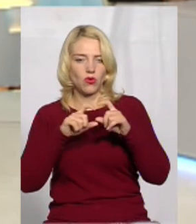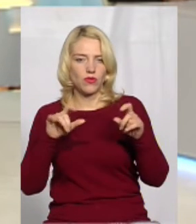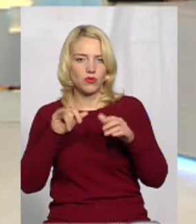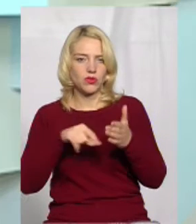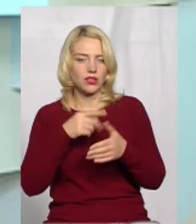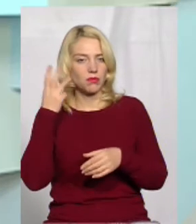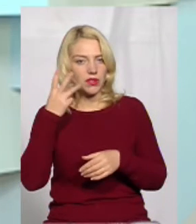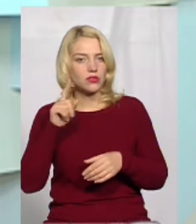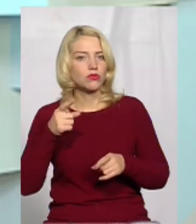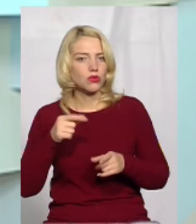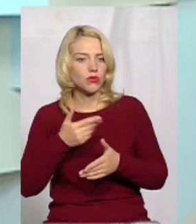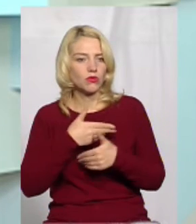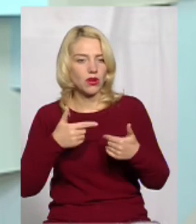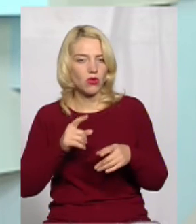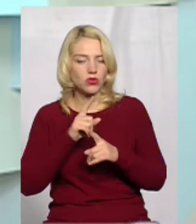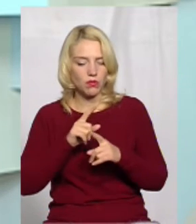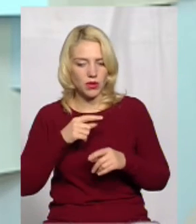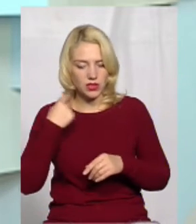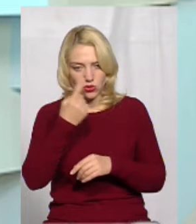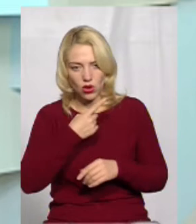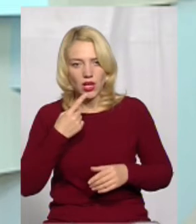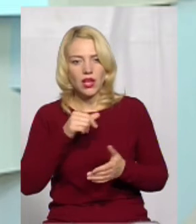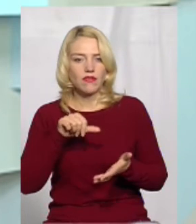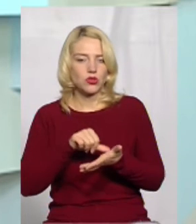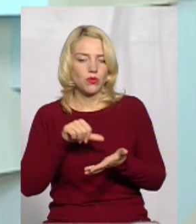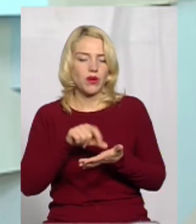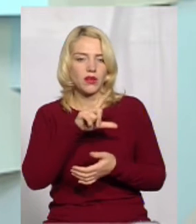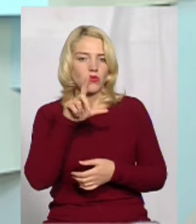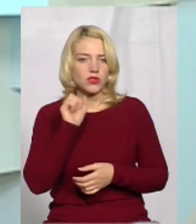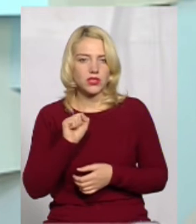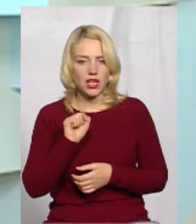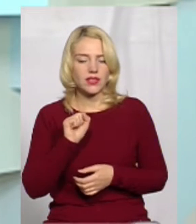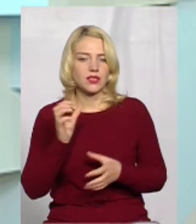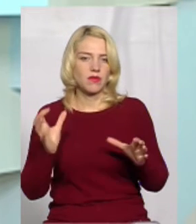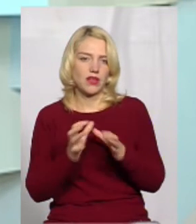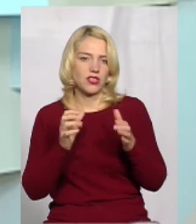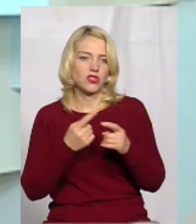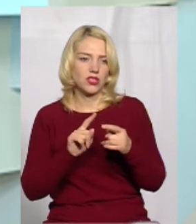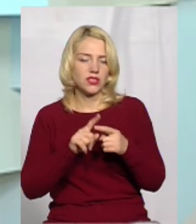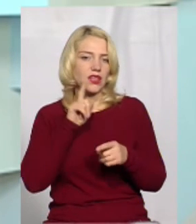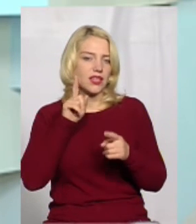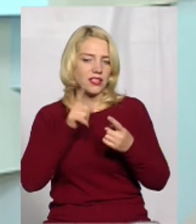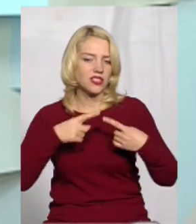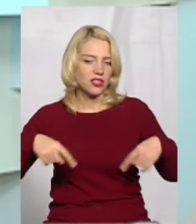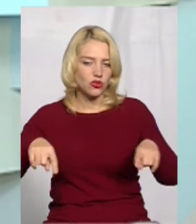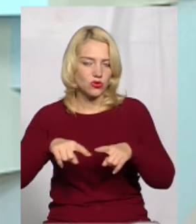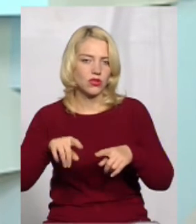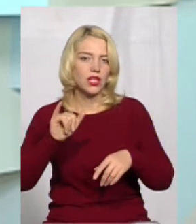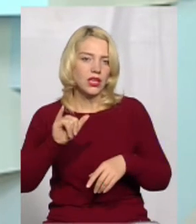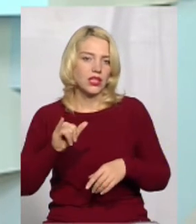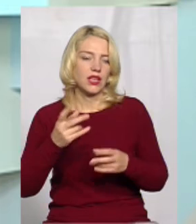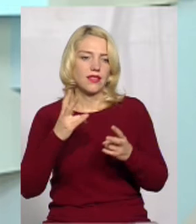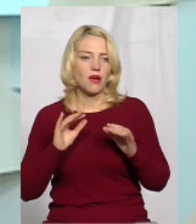Хмельницького. Тому ми особисто виступаємо все ж таки за збереження цієї рекреаційної зони і на моменті